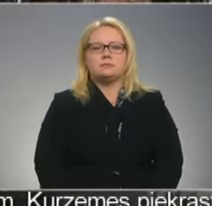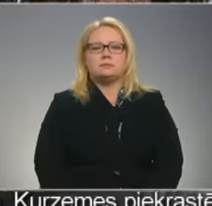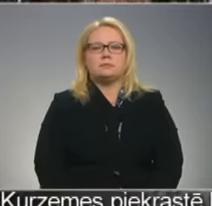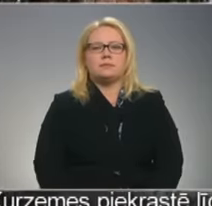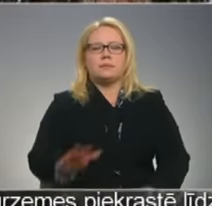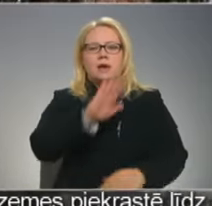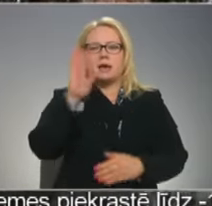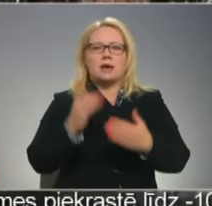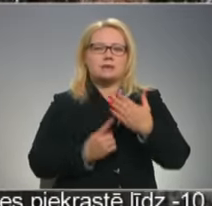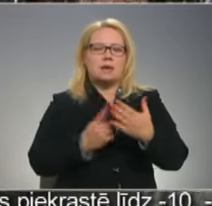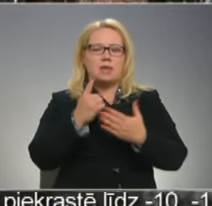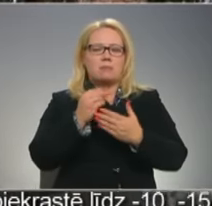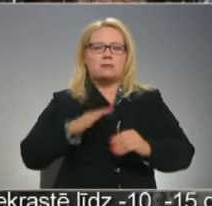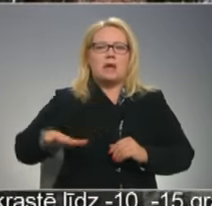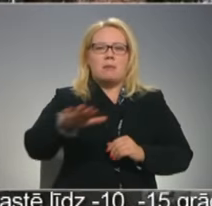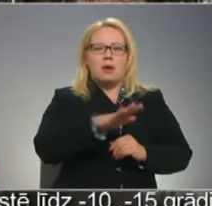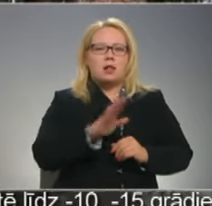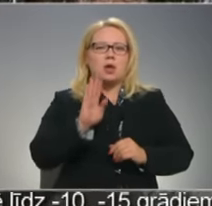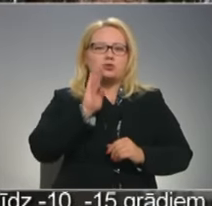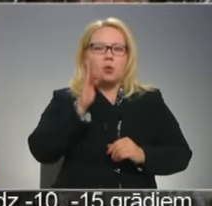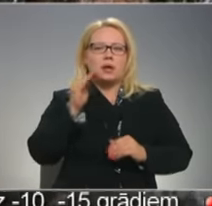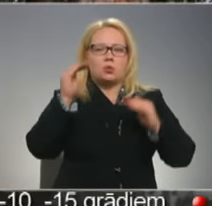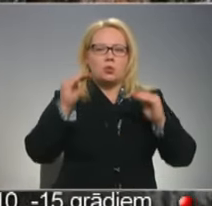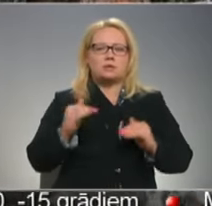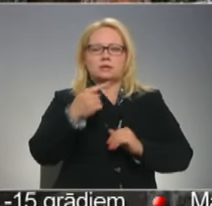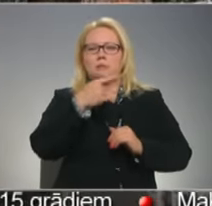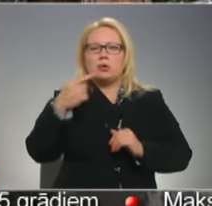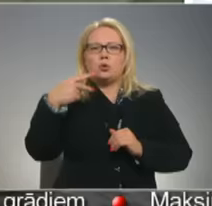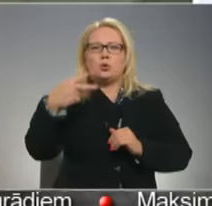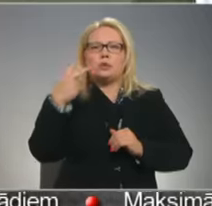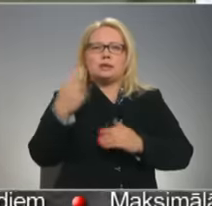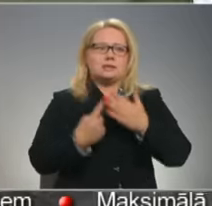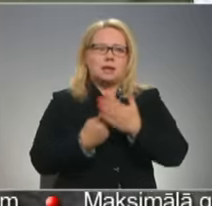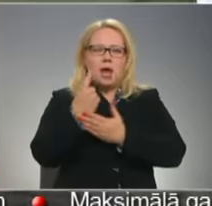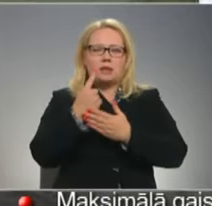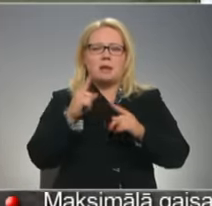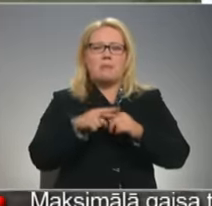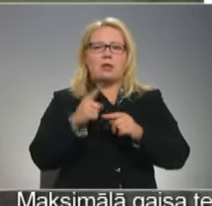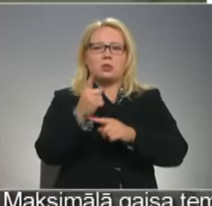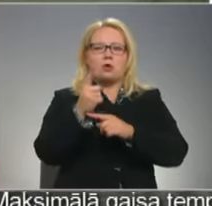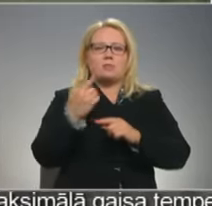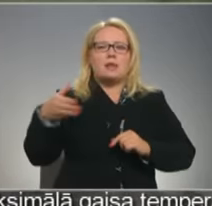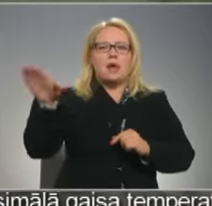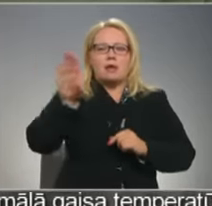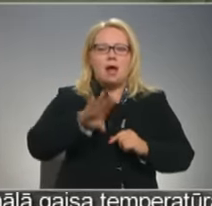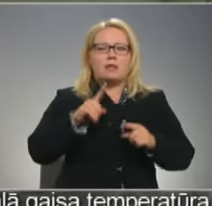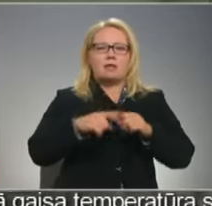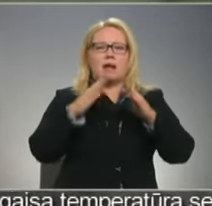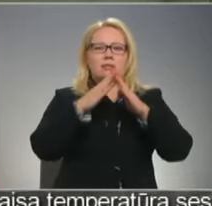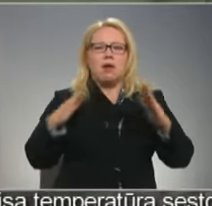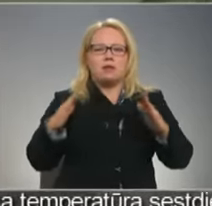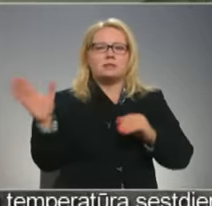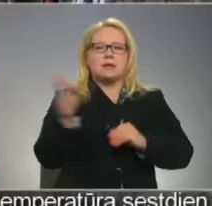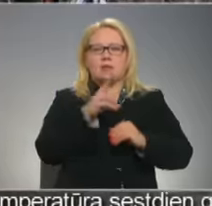Gaisa temperatūra zemgalē šorīt noslīdējusi līdz mīnus 23 grādiem, bet ložmetē kalnā tieks lietas steltas, kas